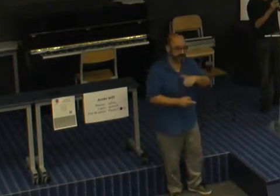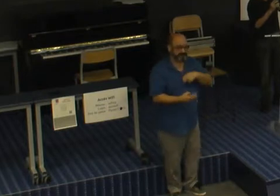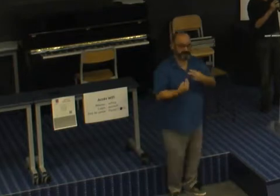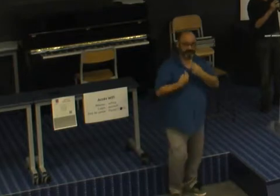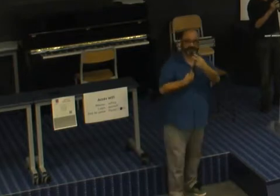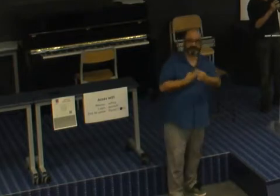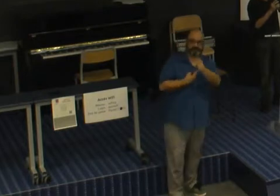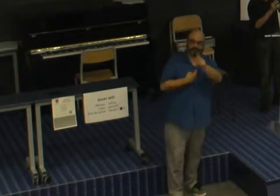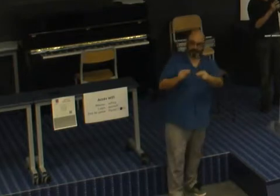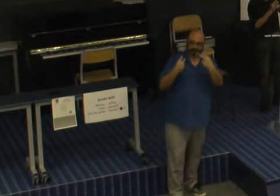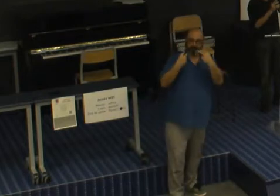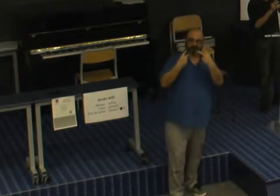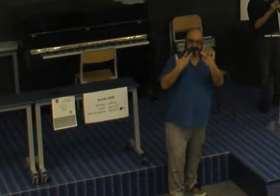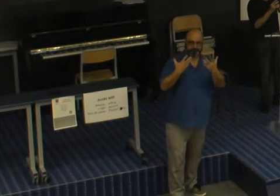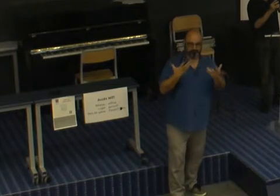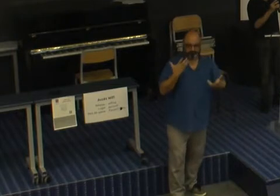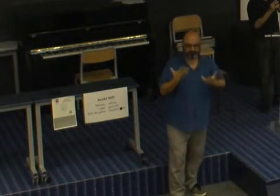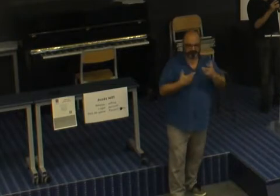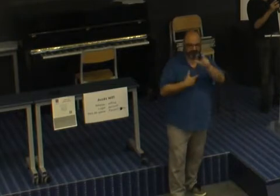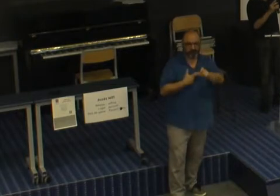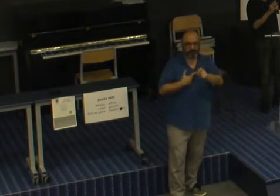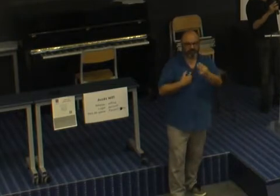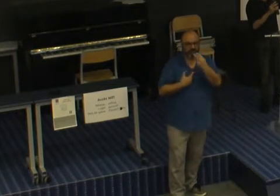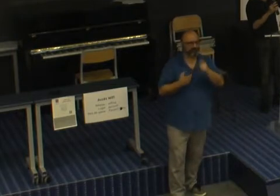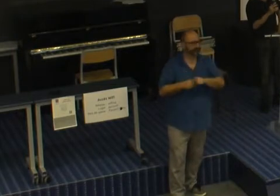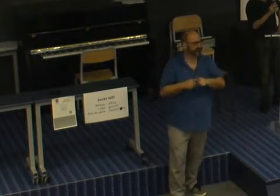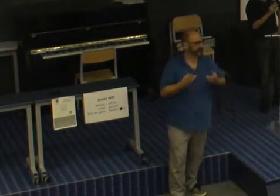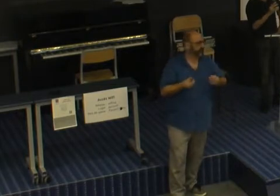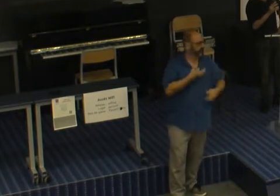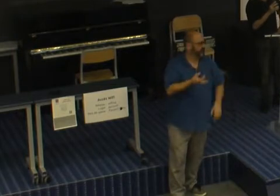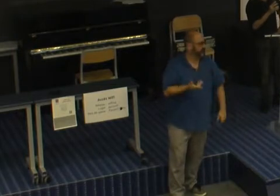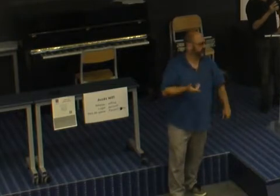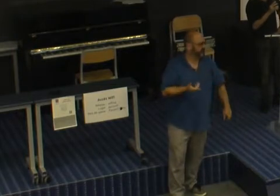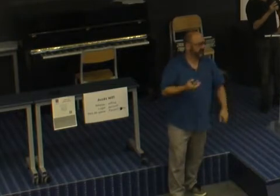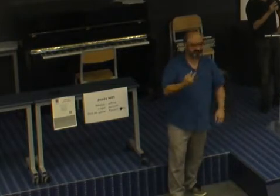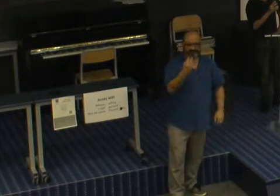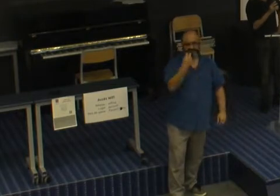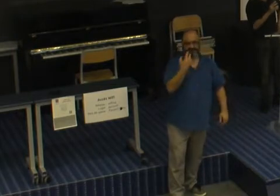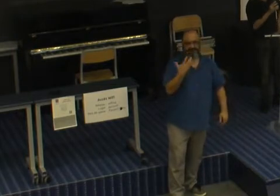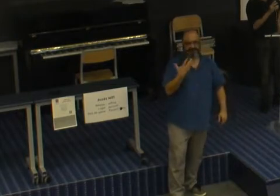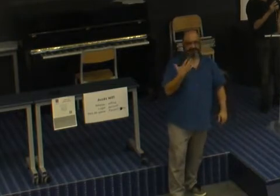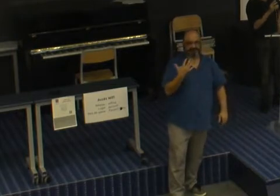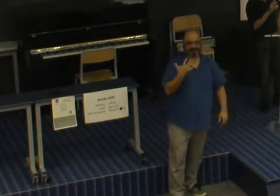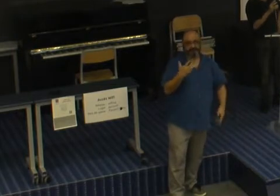peu, comment dire, de manière un peu polie, peu aimables.